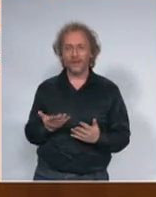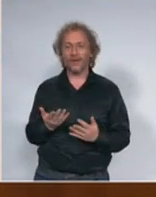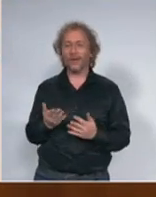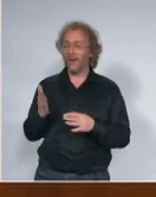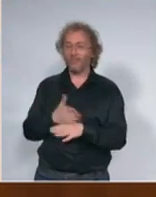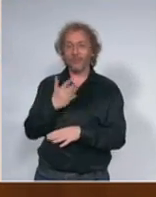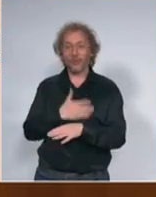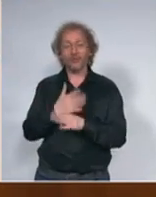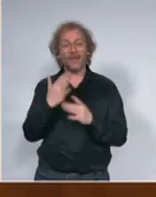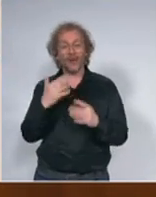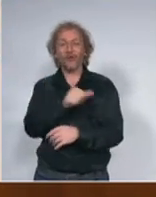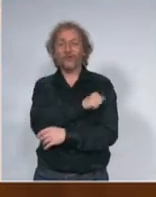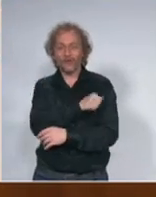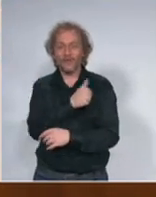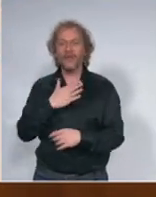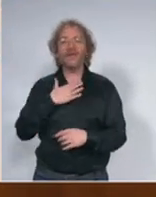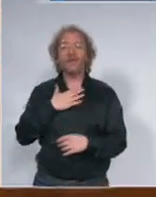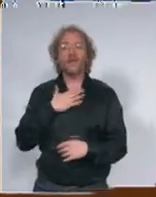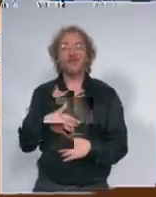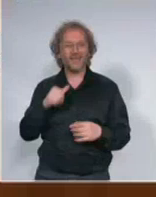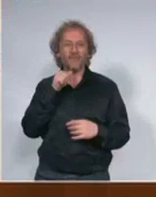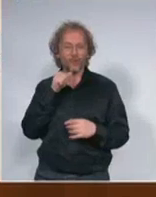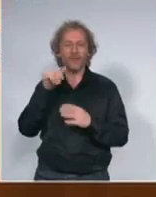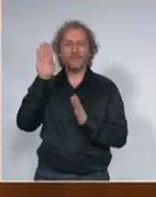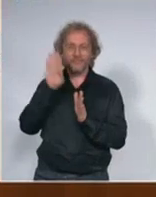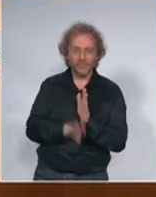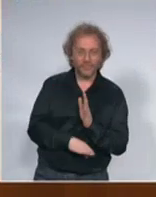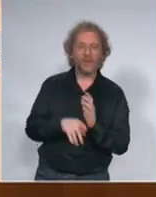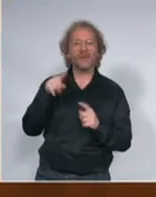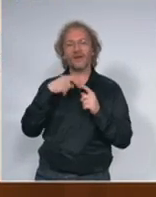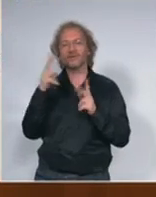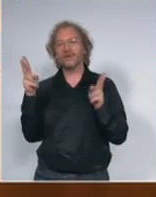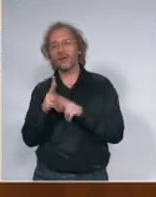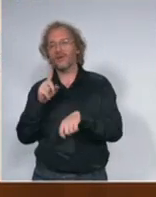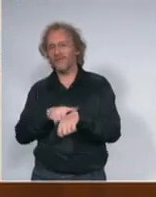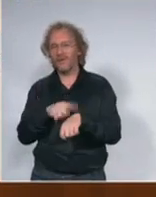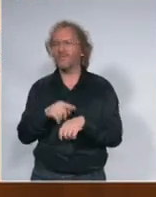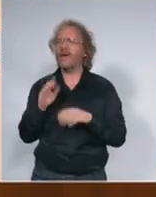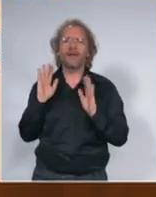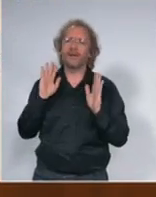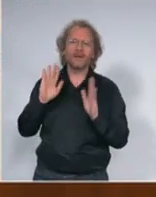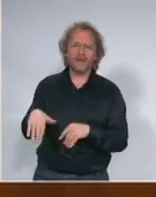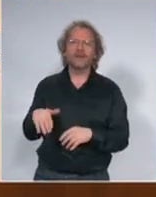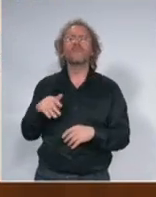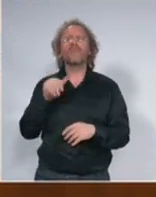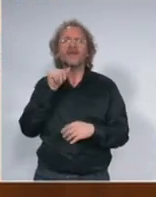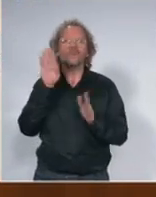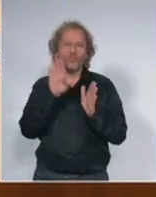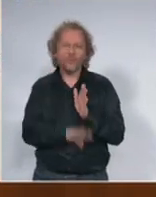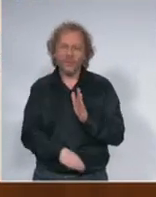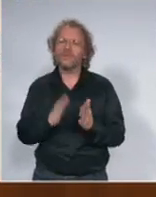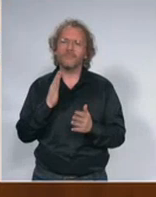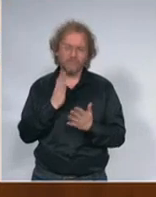kraće opet ja koliko znam bit će sigurno a koliko će trajati taj imunitet